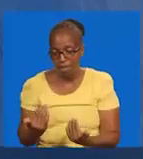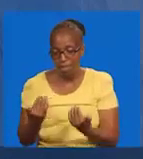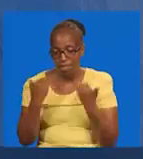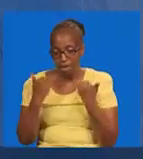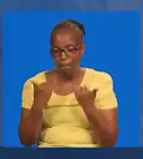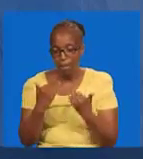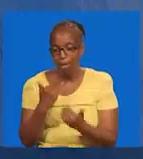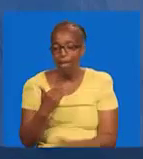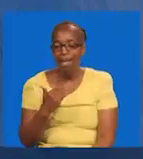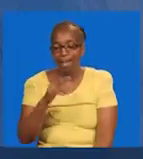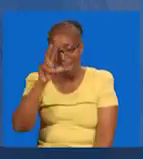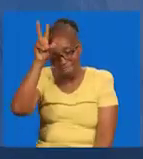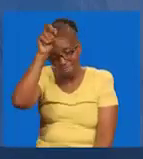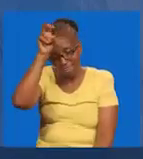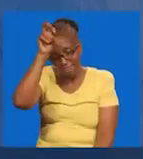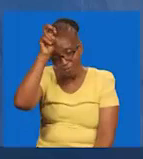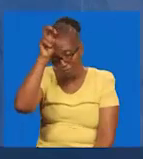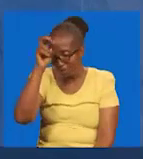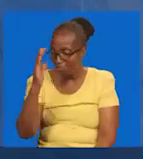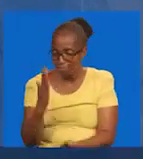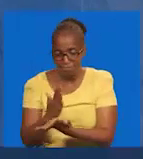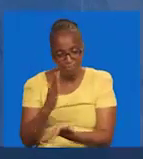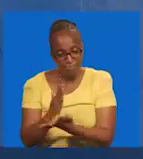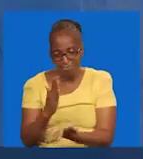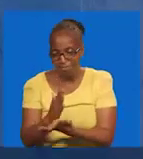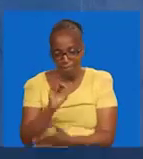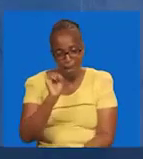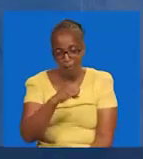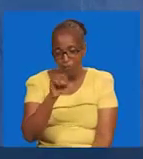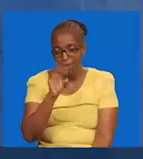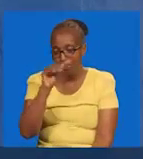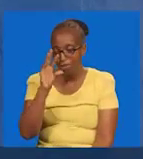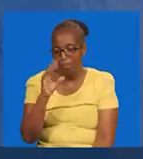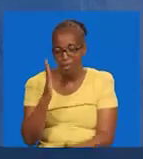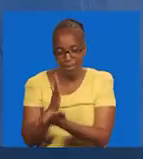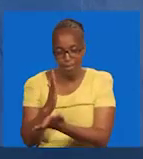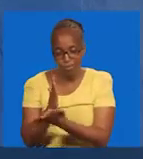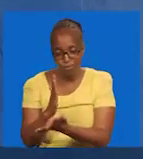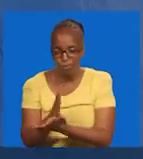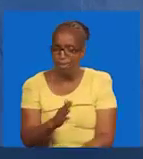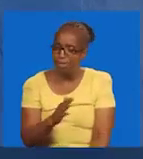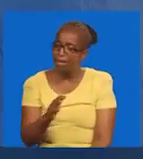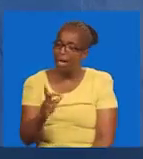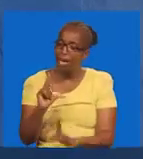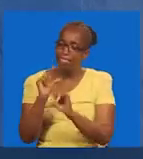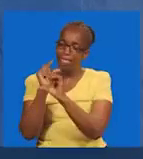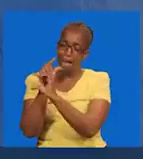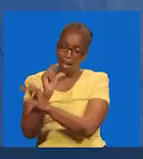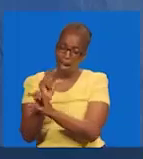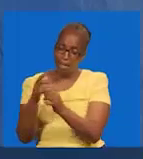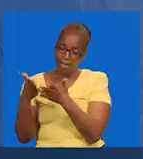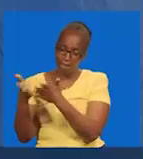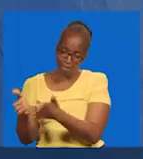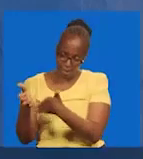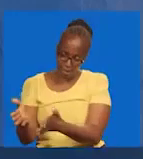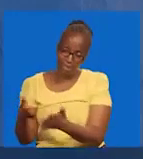kweli ni mudanga nyivu. Mtu hamewekwa. Ili haweze kuchunga mali. Na wezi wanapo